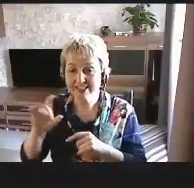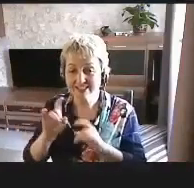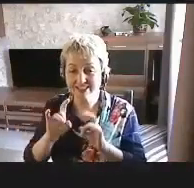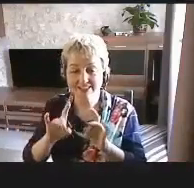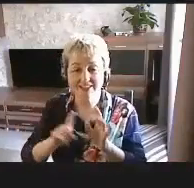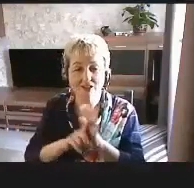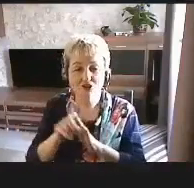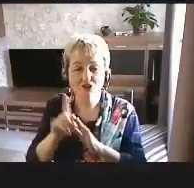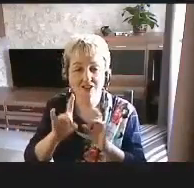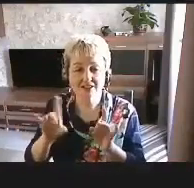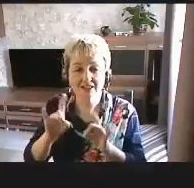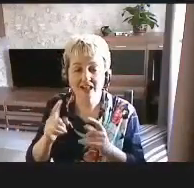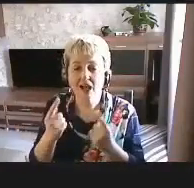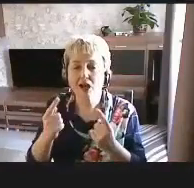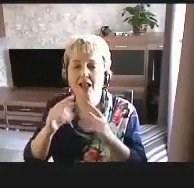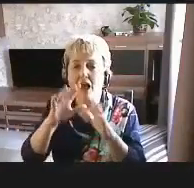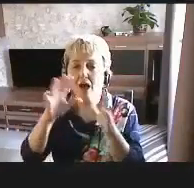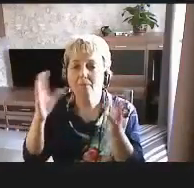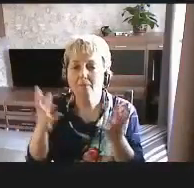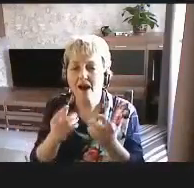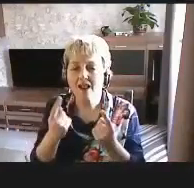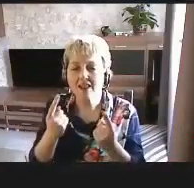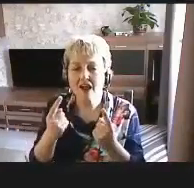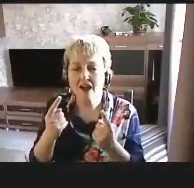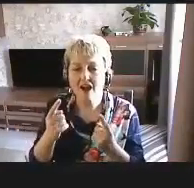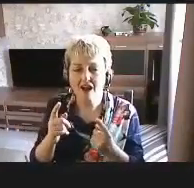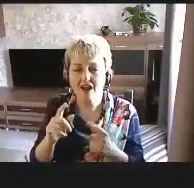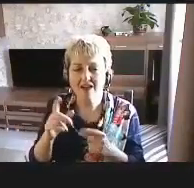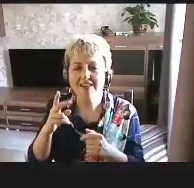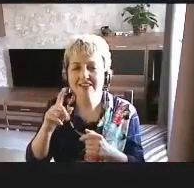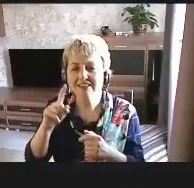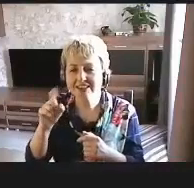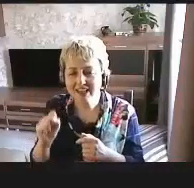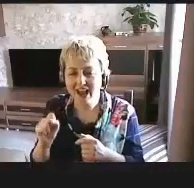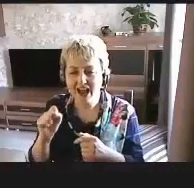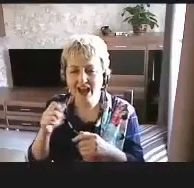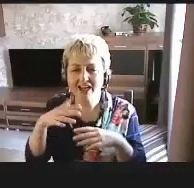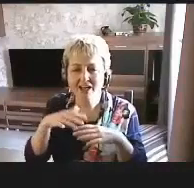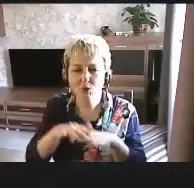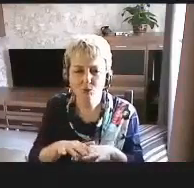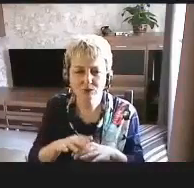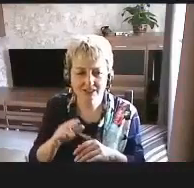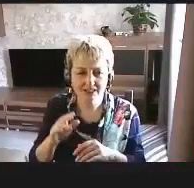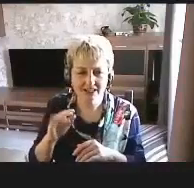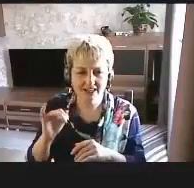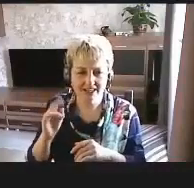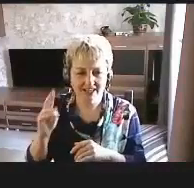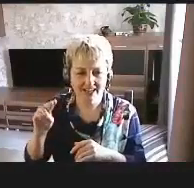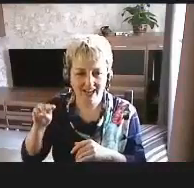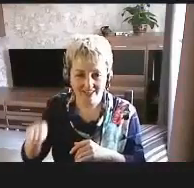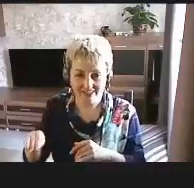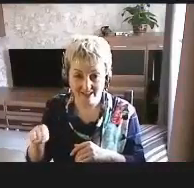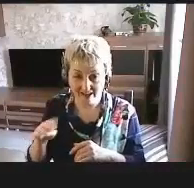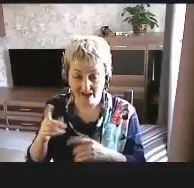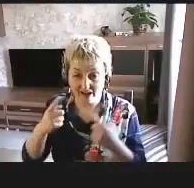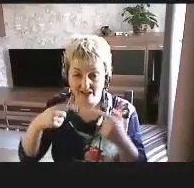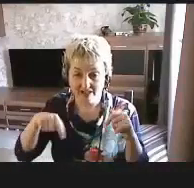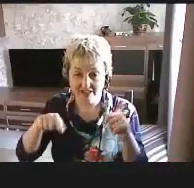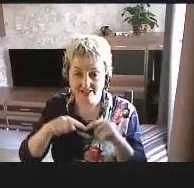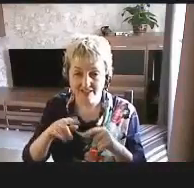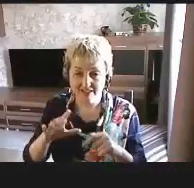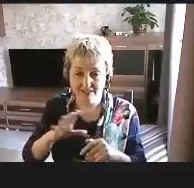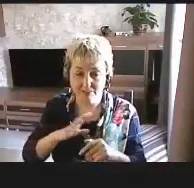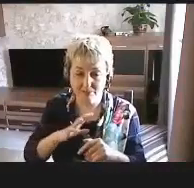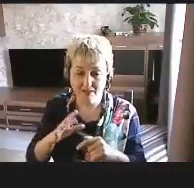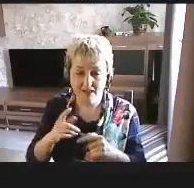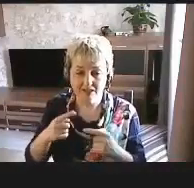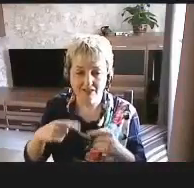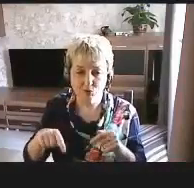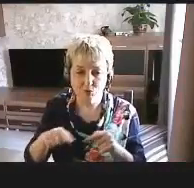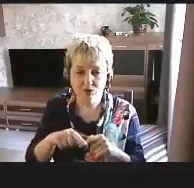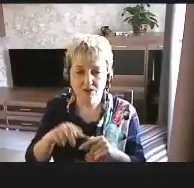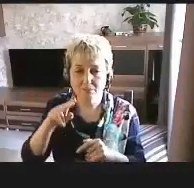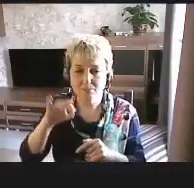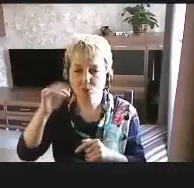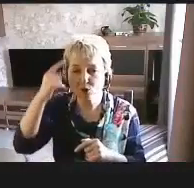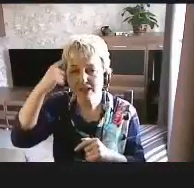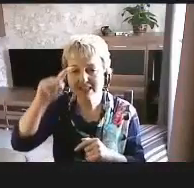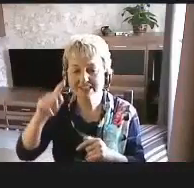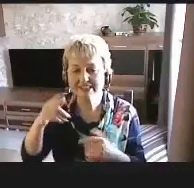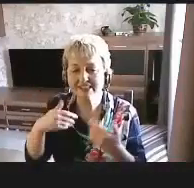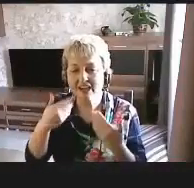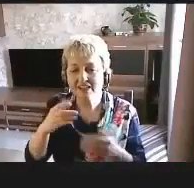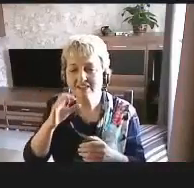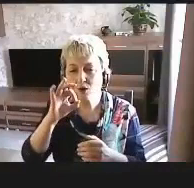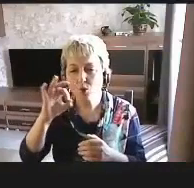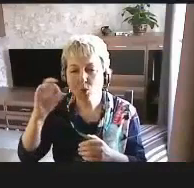глобальная инициатива за инклюзивный ИКТ. Организация была создана по инициативе